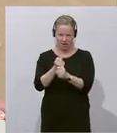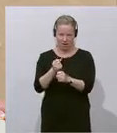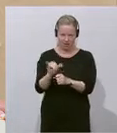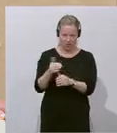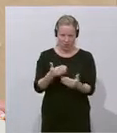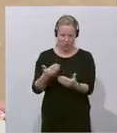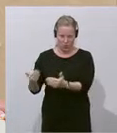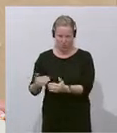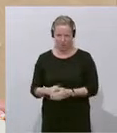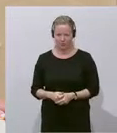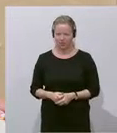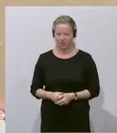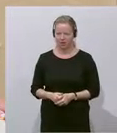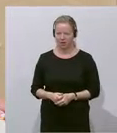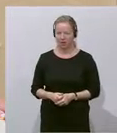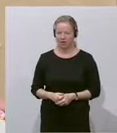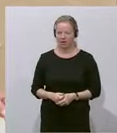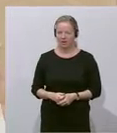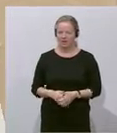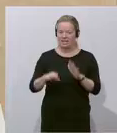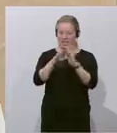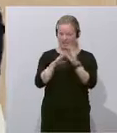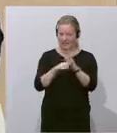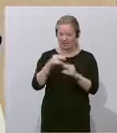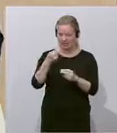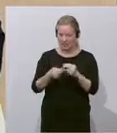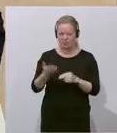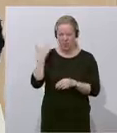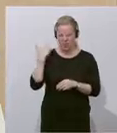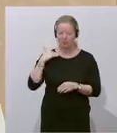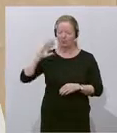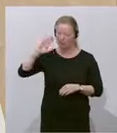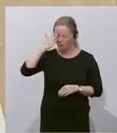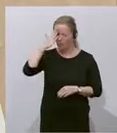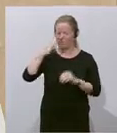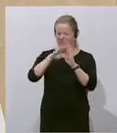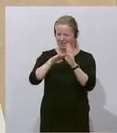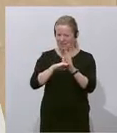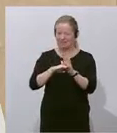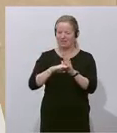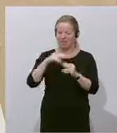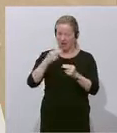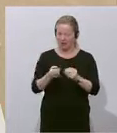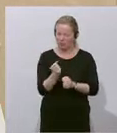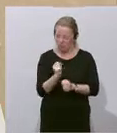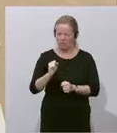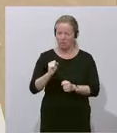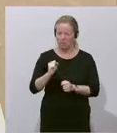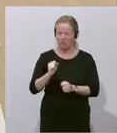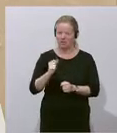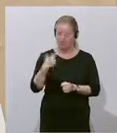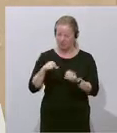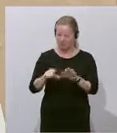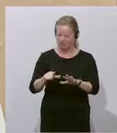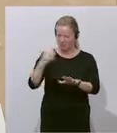Entschuldigung für die Gesetzesverletzung, für die bewusste Gesetzesverletzung 2017 durch